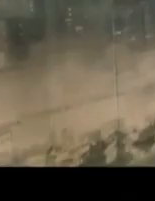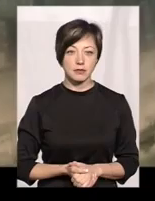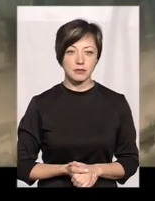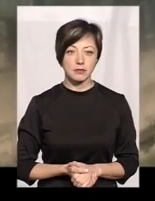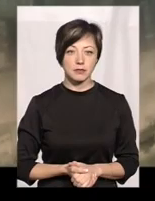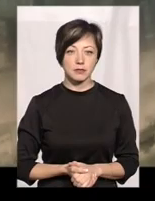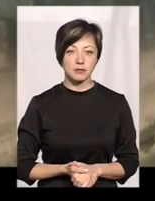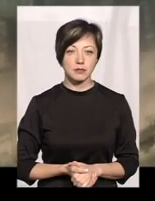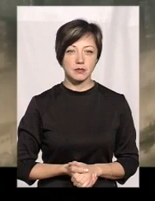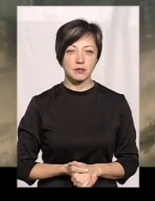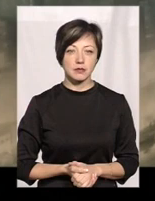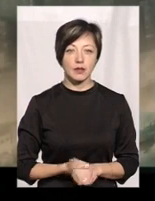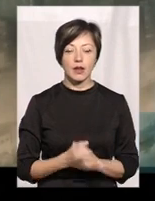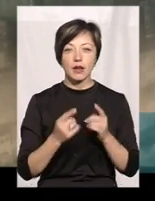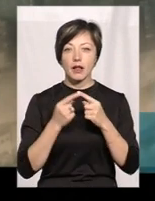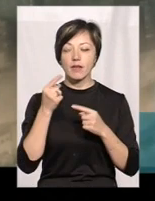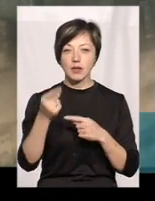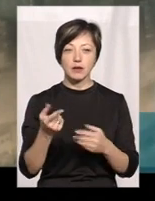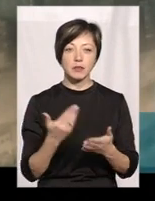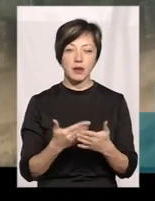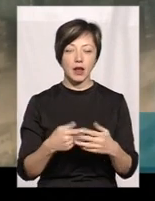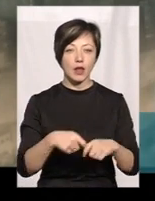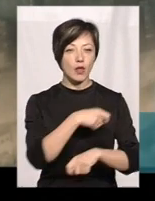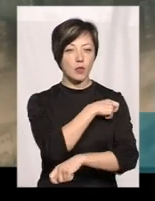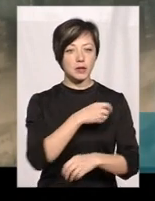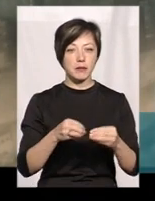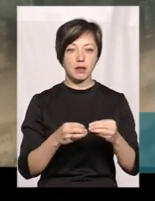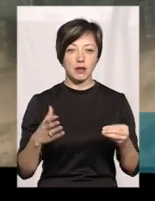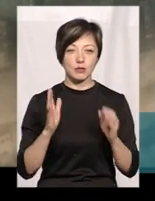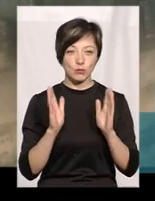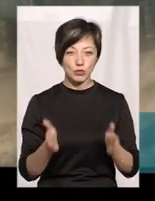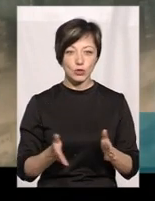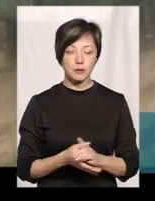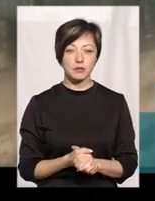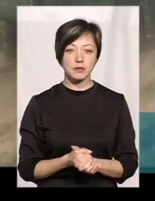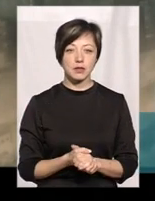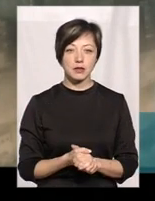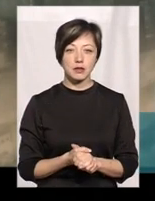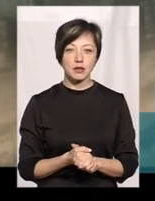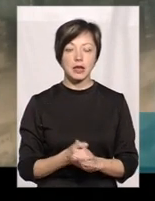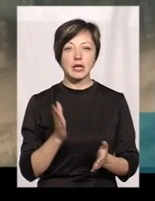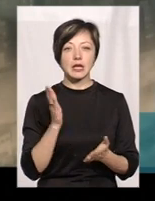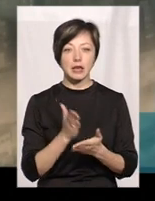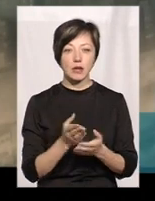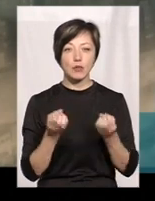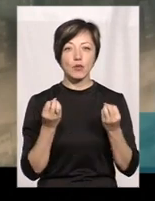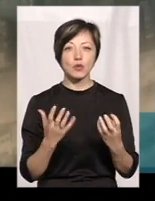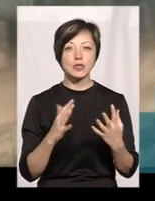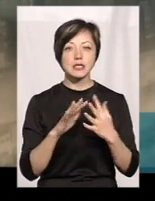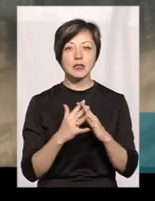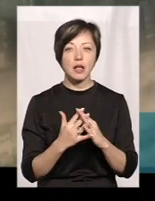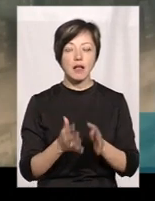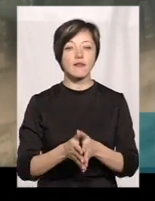Ну, найвіддаленішого, ну, навіть, кілометрів 15 буде. Там є просто села